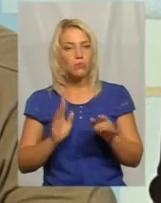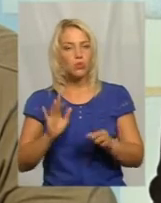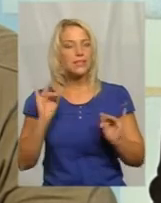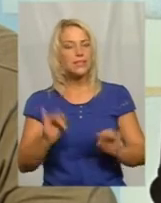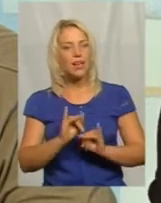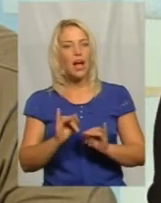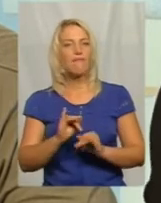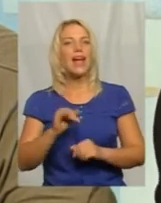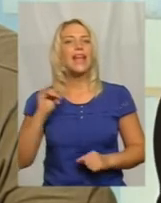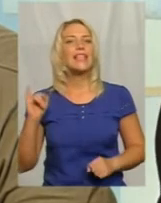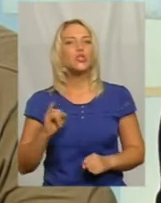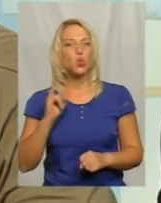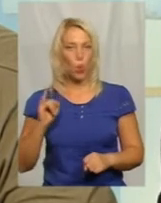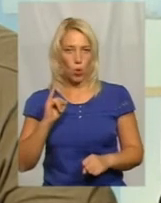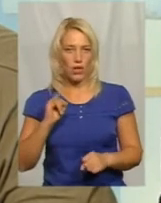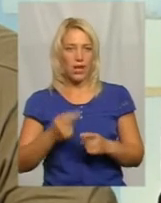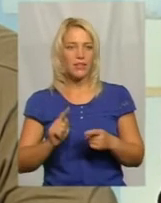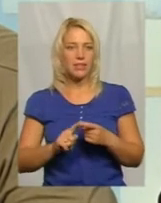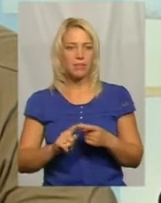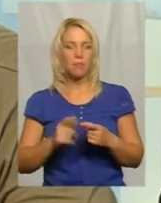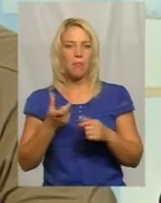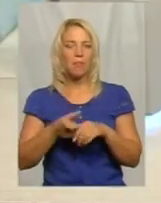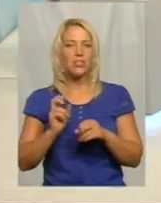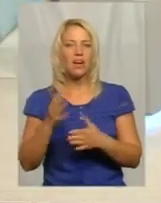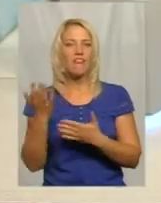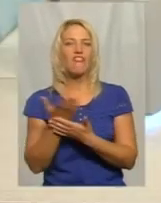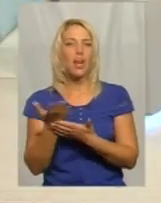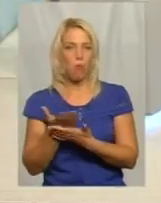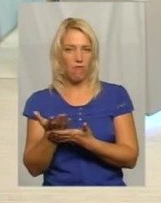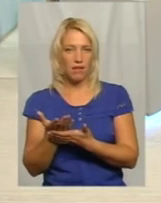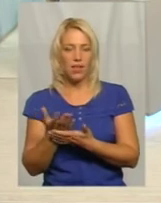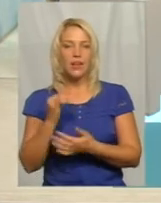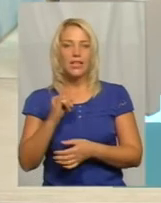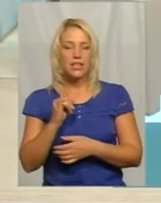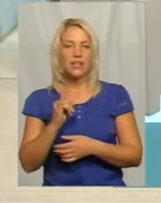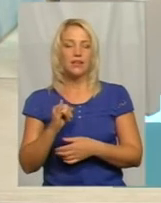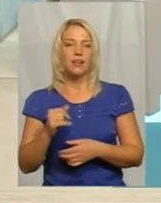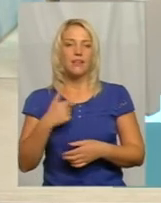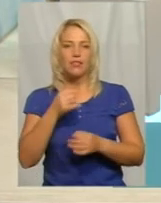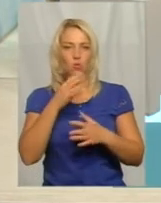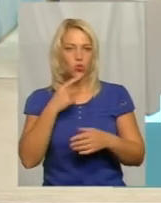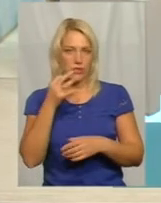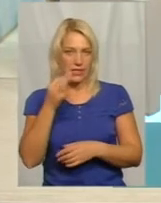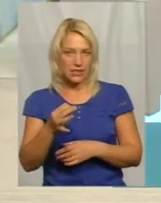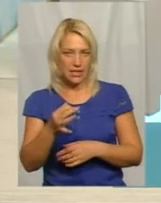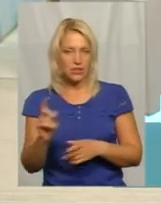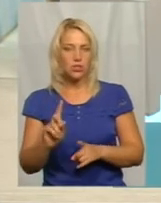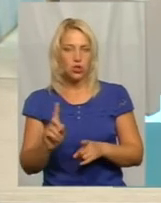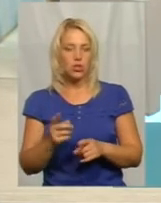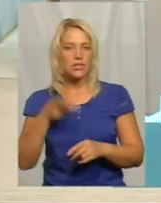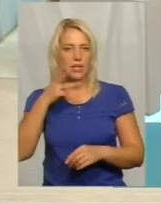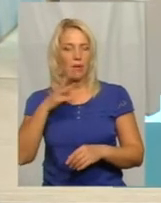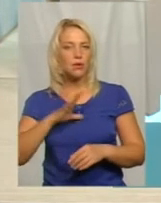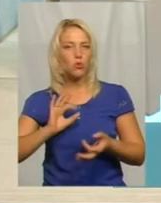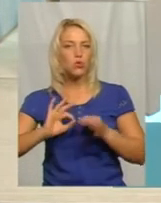історія, вона більш така фільмова. І я не можу сказати, що знімання було